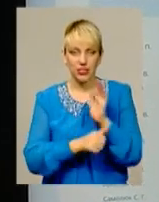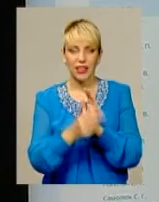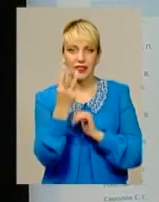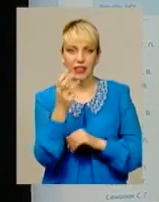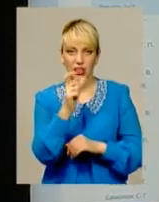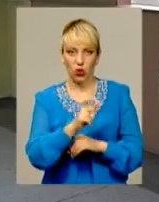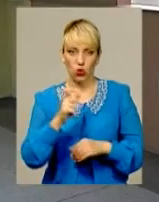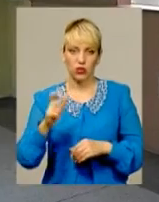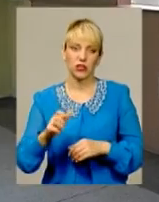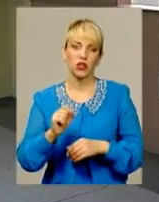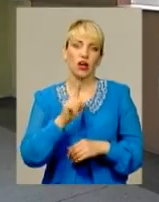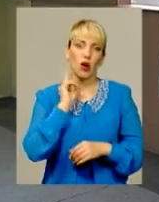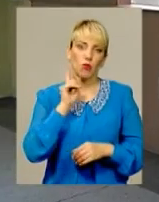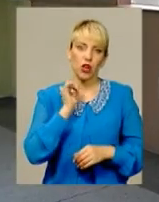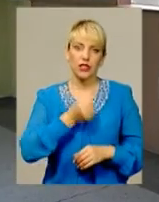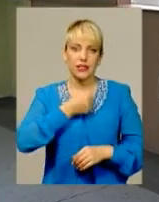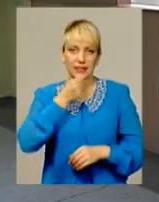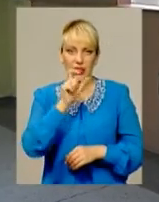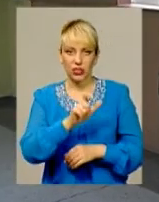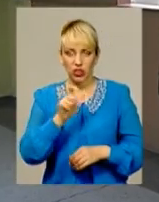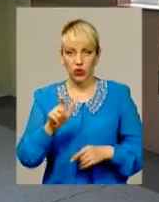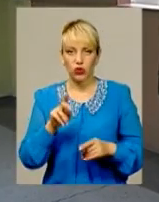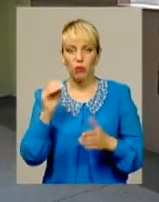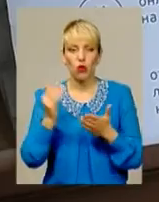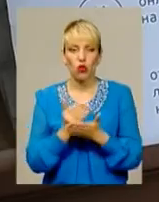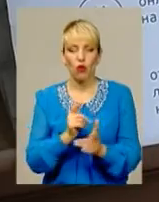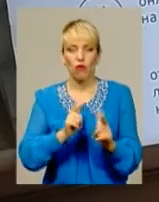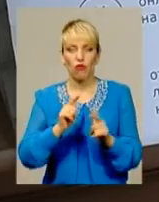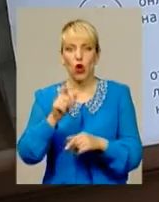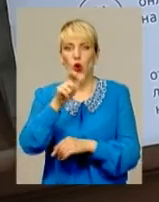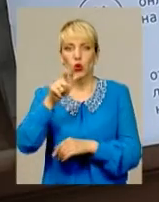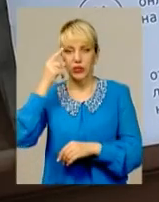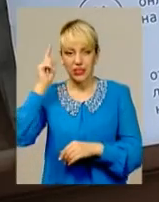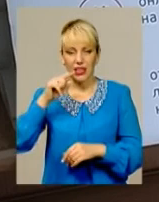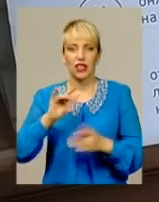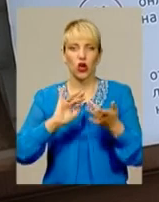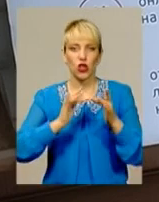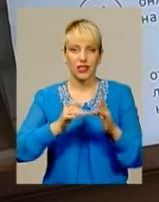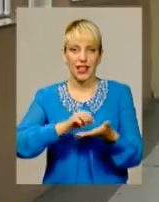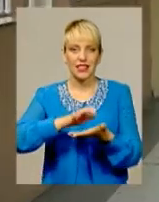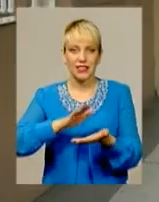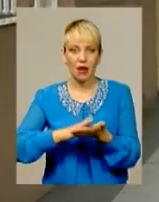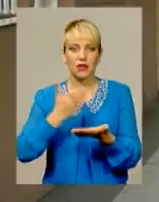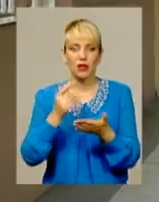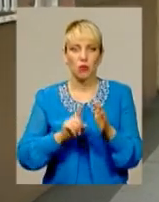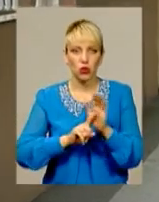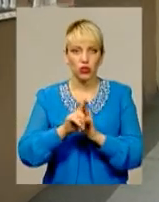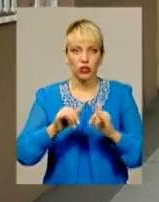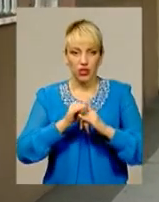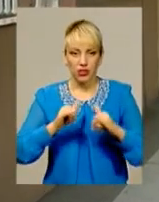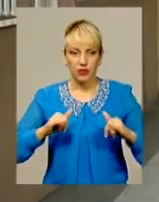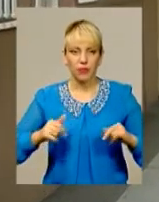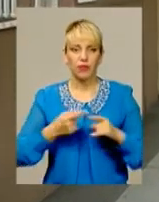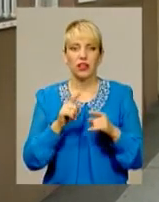молодь, а й люди старшого віку. Про нововведення громадяни знають, тож онлайн-запис набуває популярності. Ще не користувалася, не